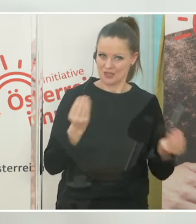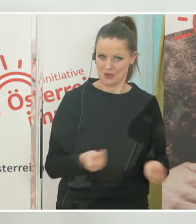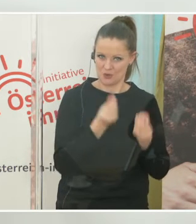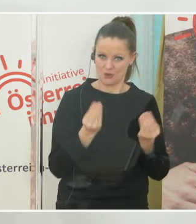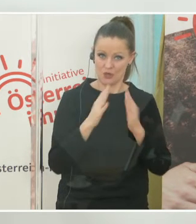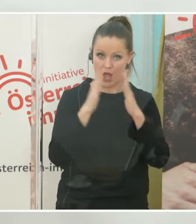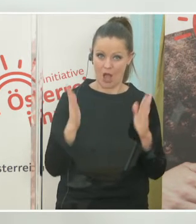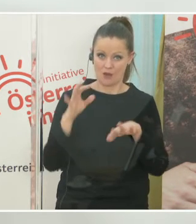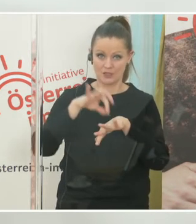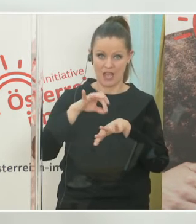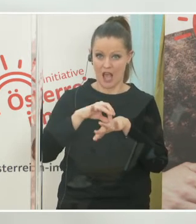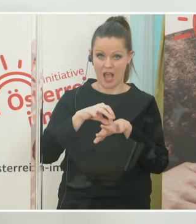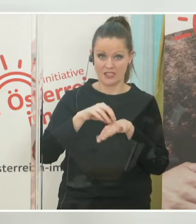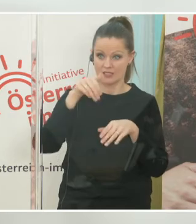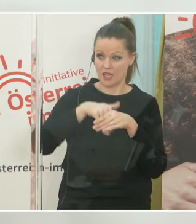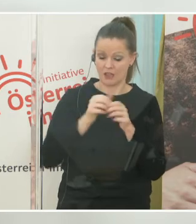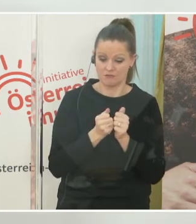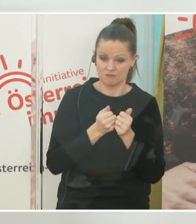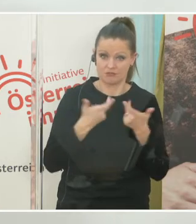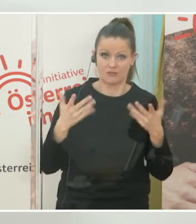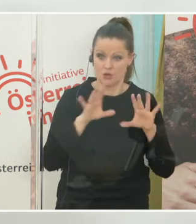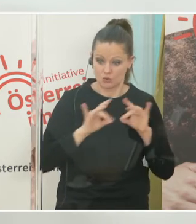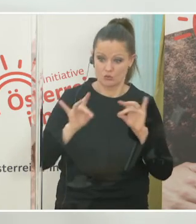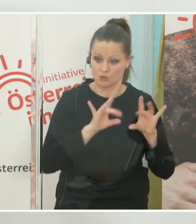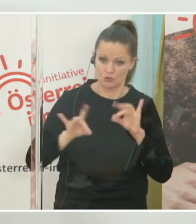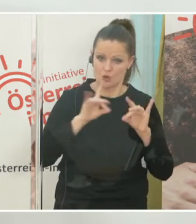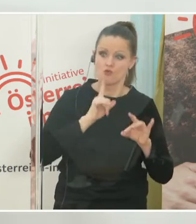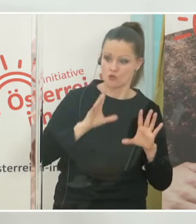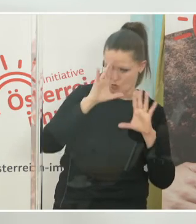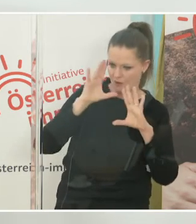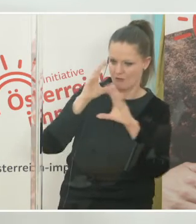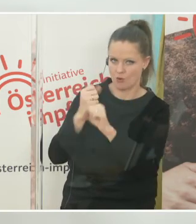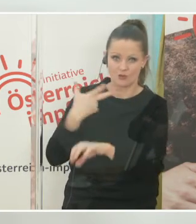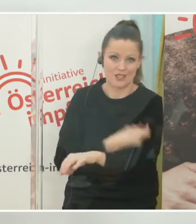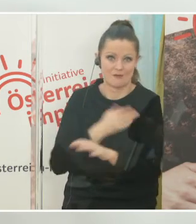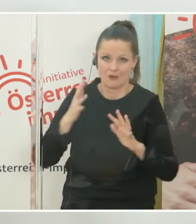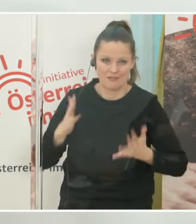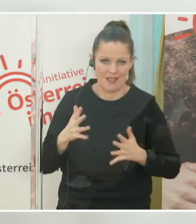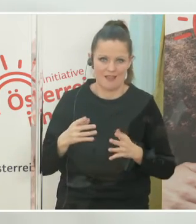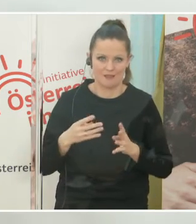Hausarzt, der mit vielen Aufgaben beschäftigt ist, nicht seinen gesamten Fokus nur auf dieses Thema legen kann.